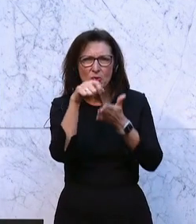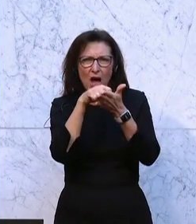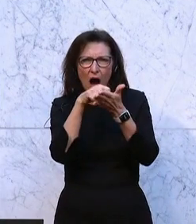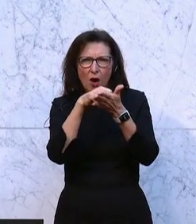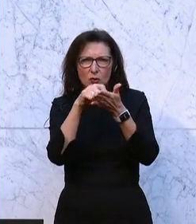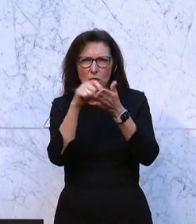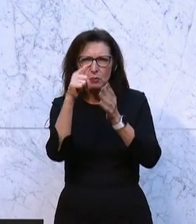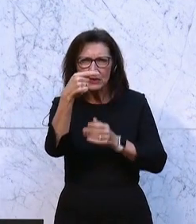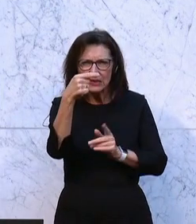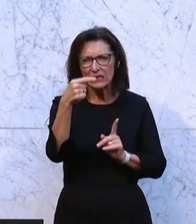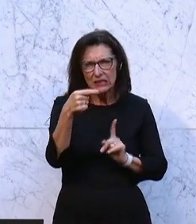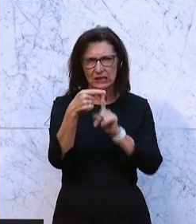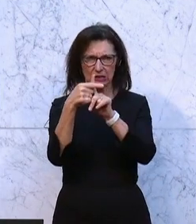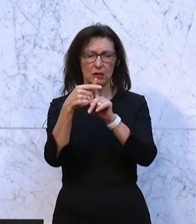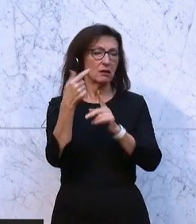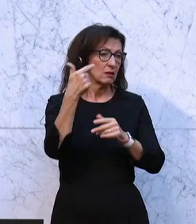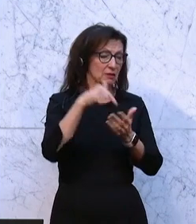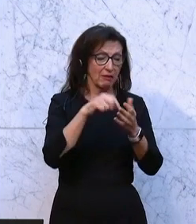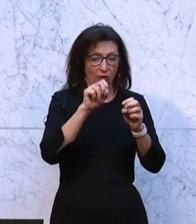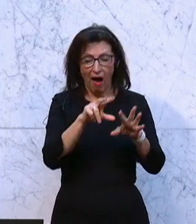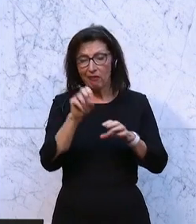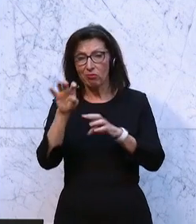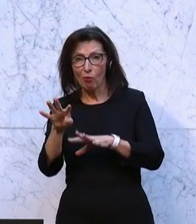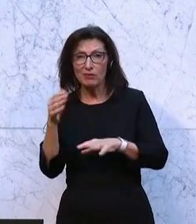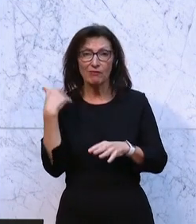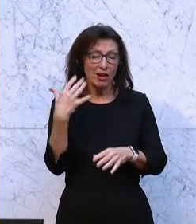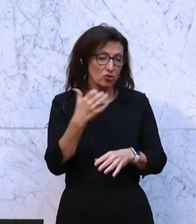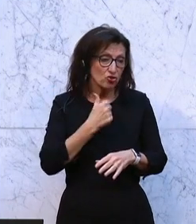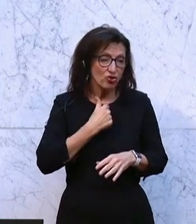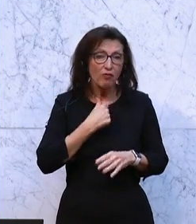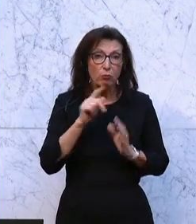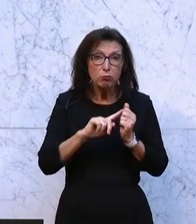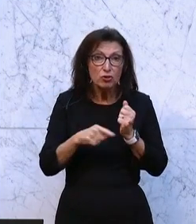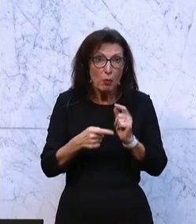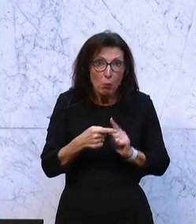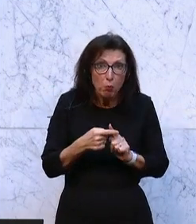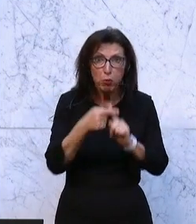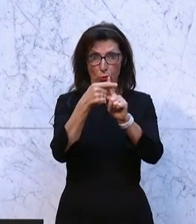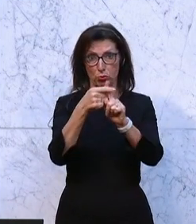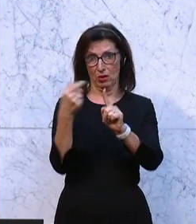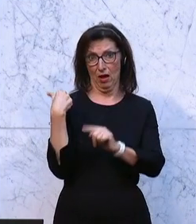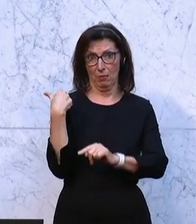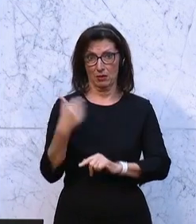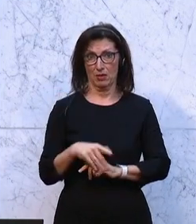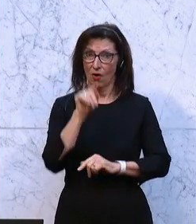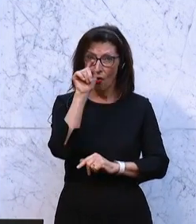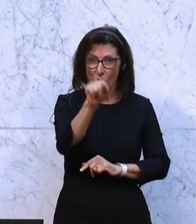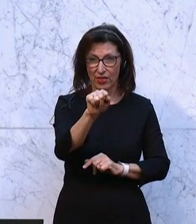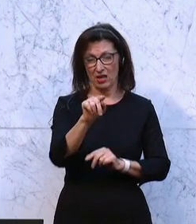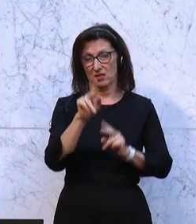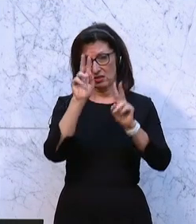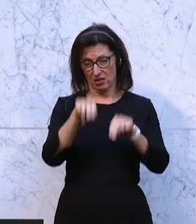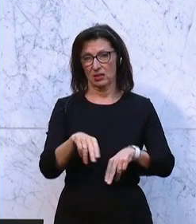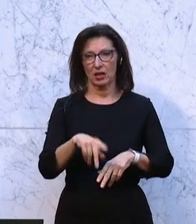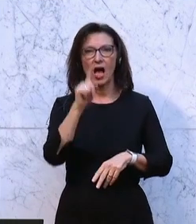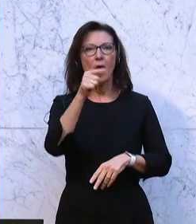haben es 2018 und 2019 geschafft, dass wir eine schwarze Null und ein Plus im Budget zusammenbringen und das ist auch der erklärte Weg. Warum ist es